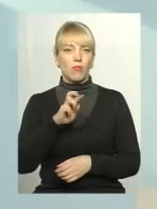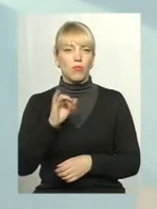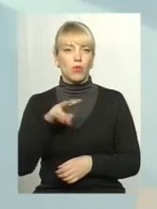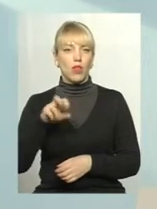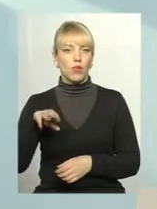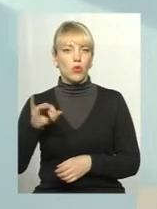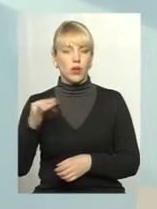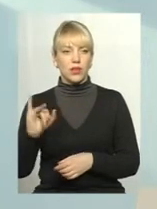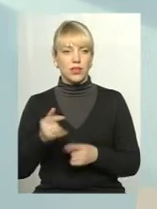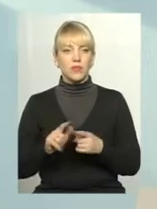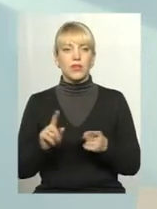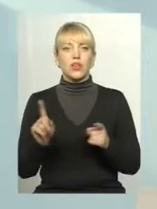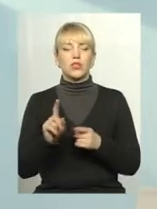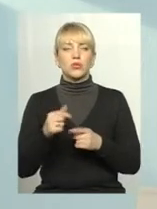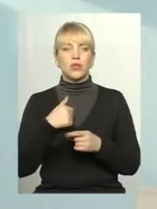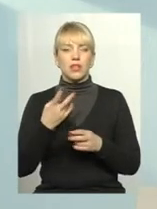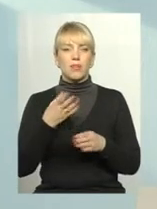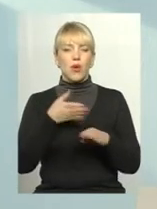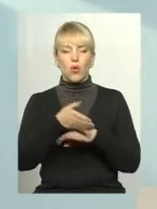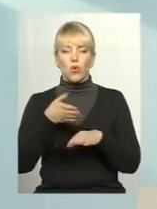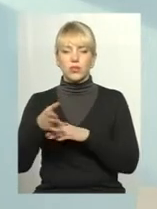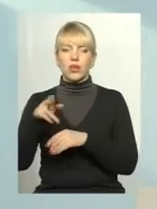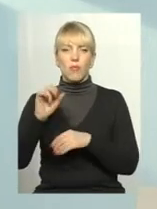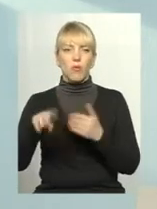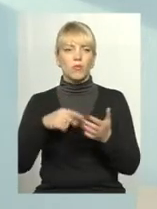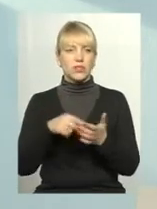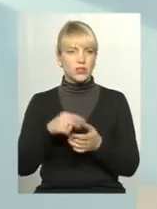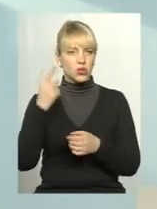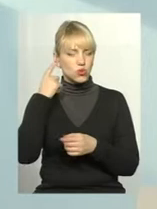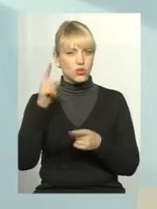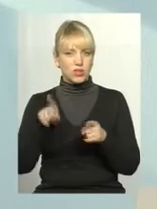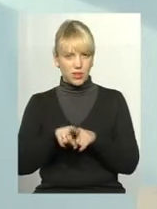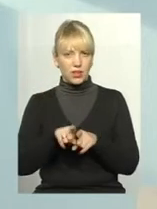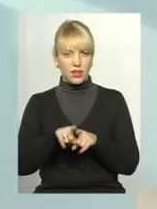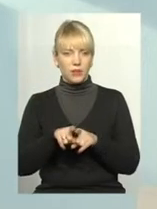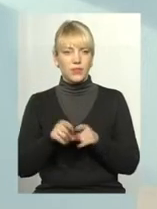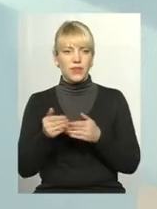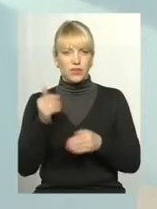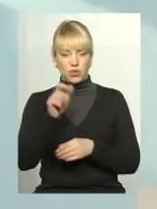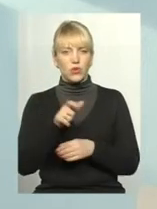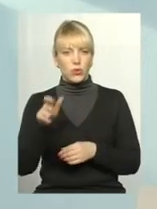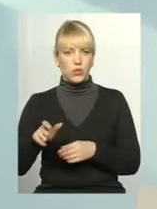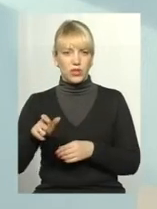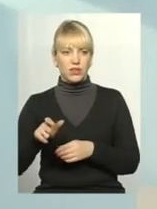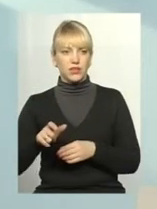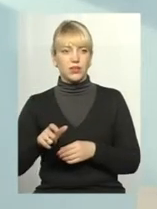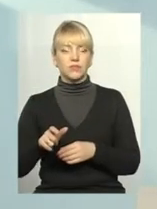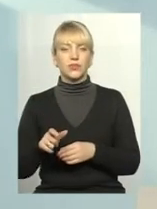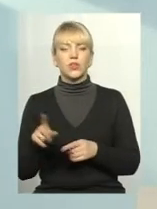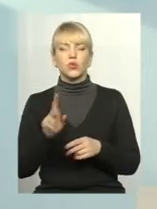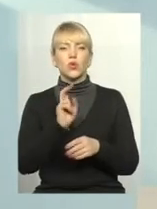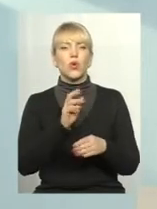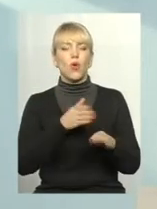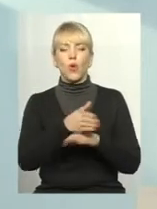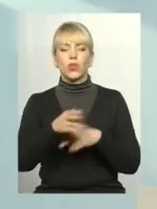що мені треба ходити по місту. Ми чули там від одного з слухачів чи мешканців ходити по